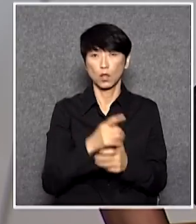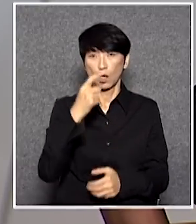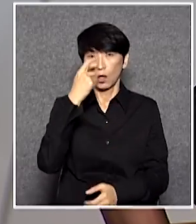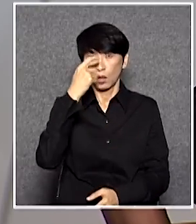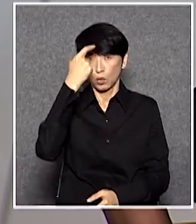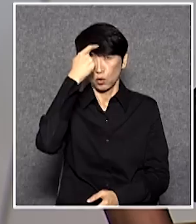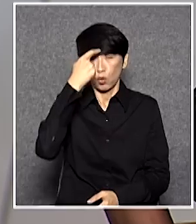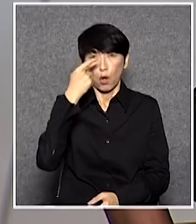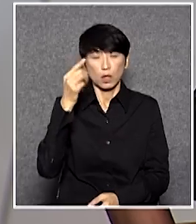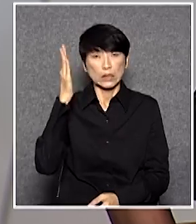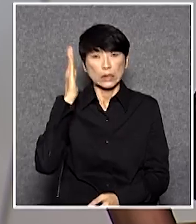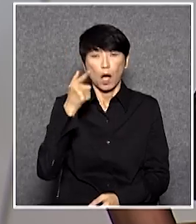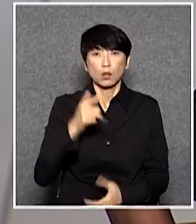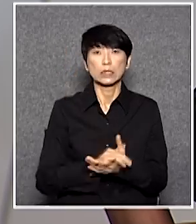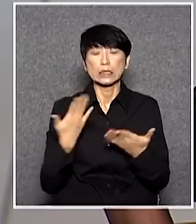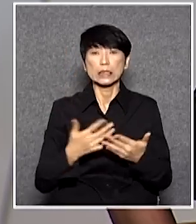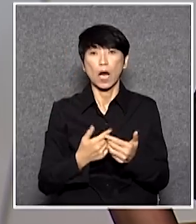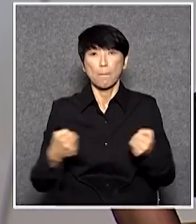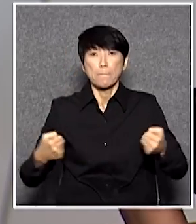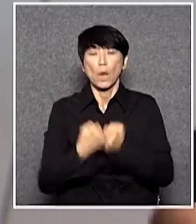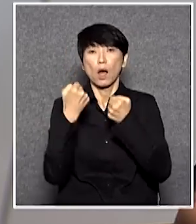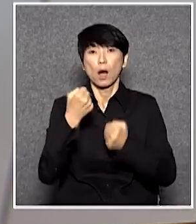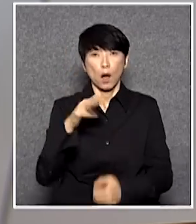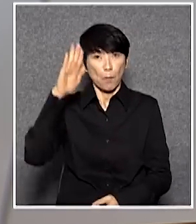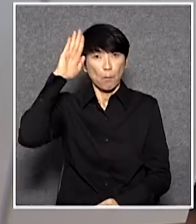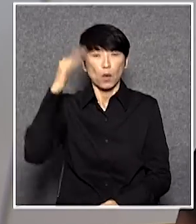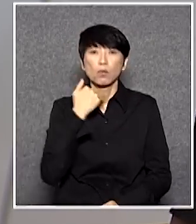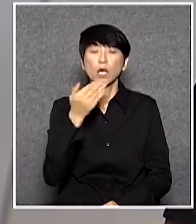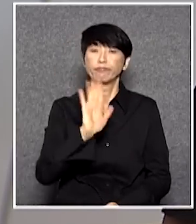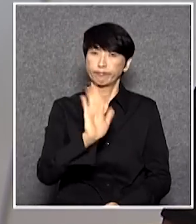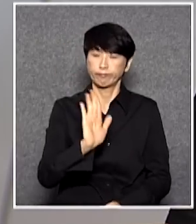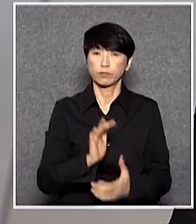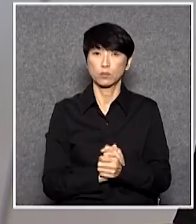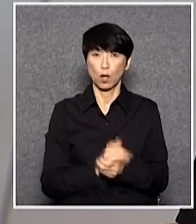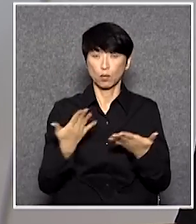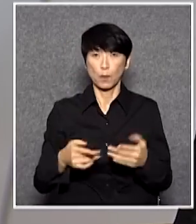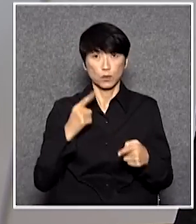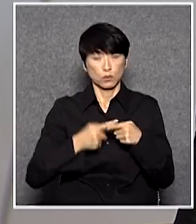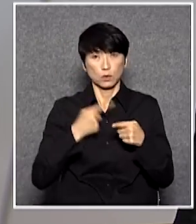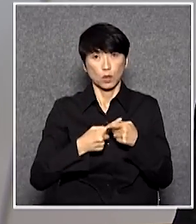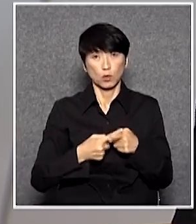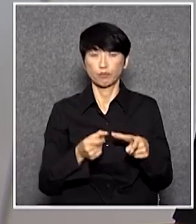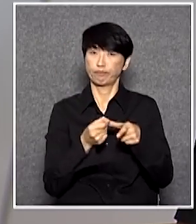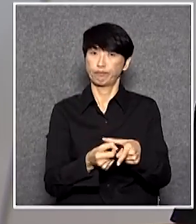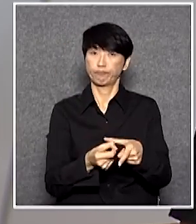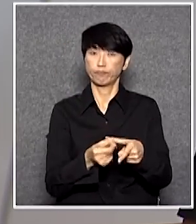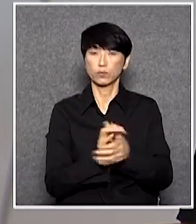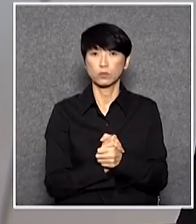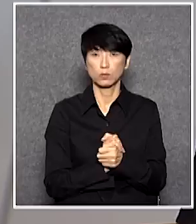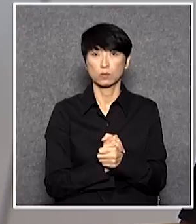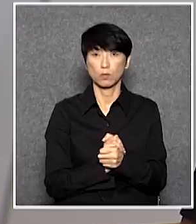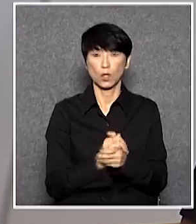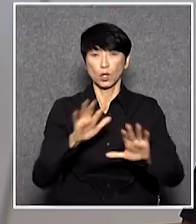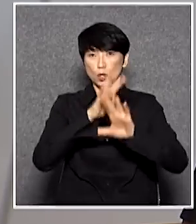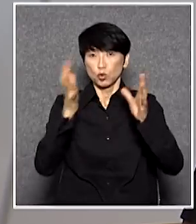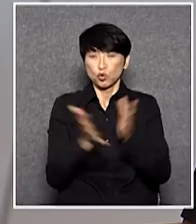道的你不用怕這裡不是戰場不用報警我今天真是很公道的我全部都是問